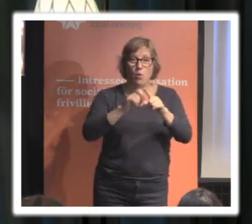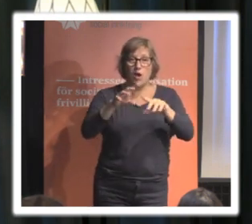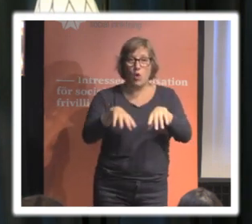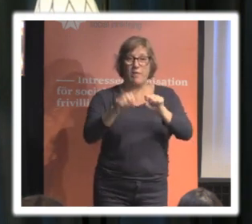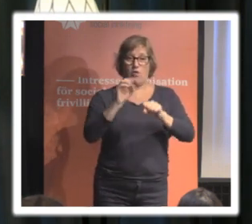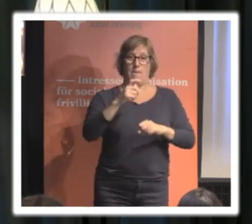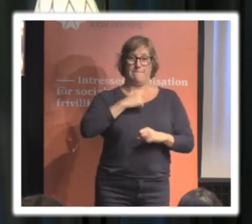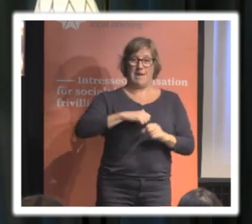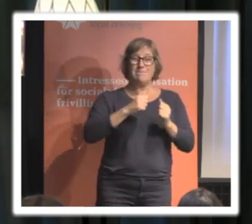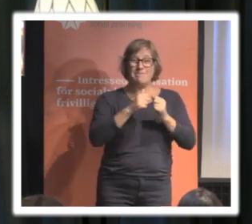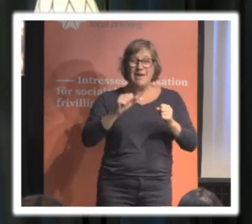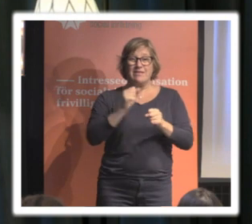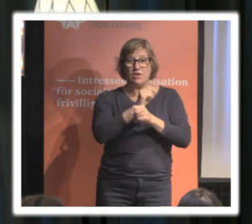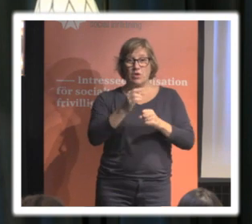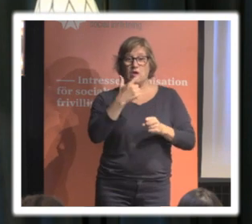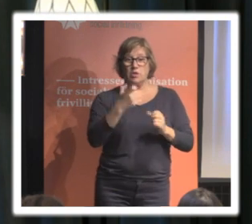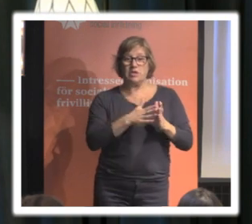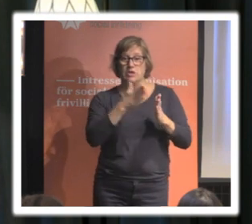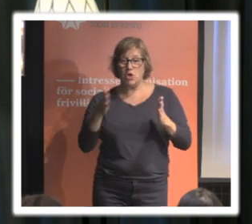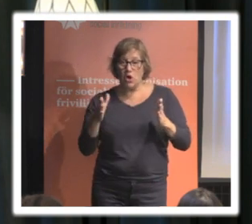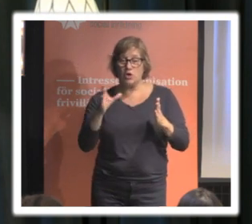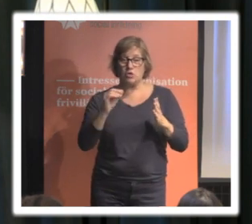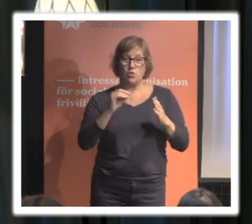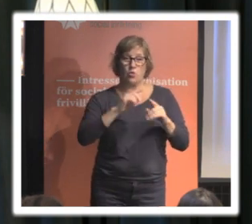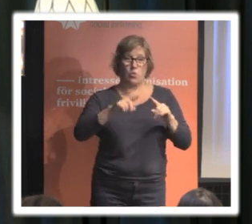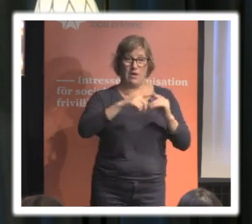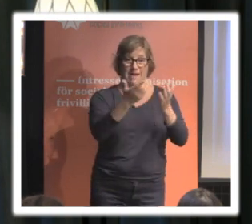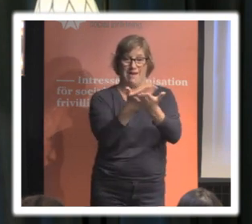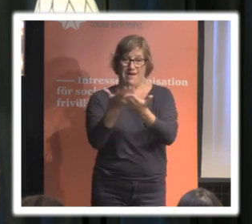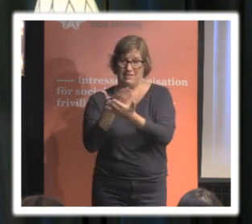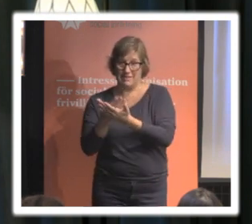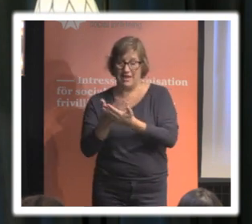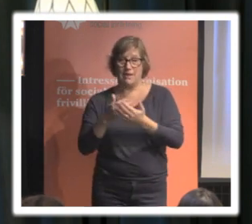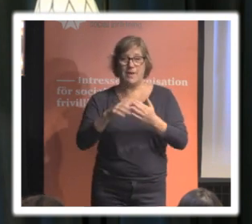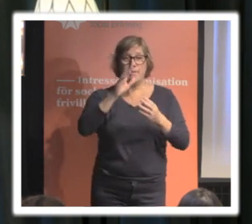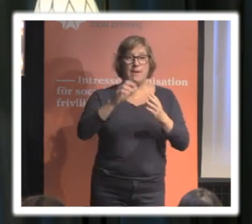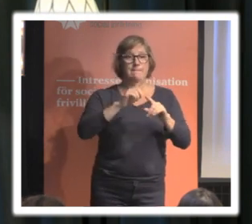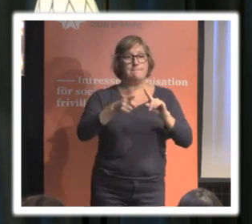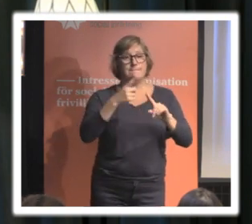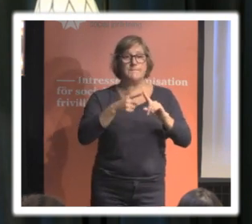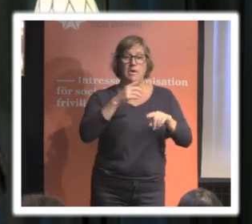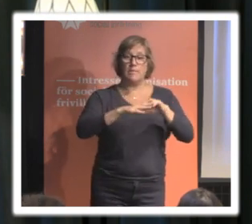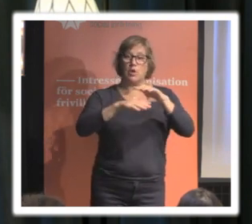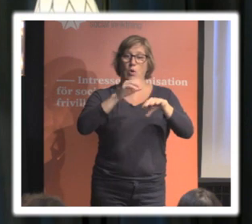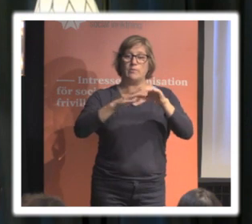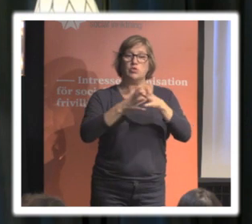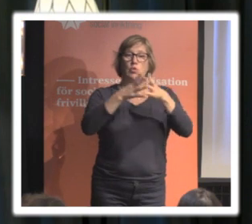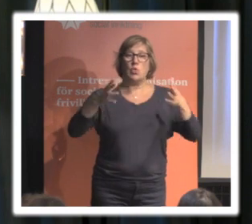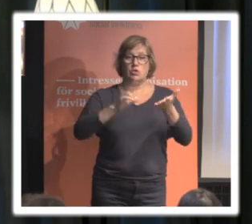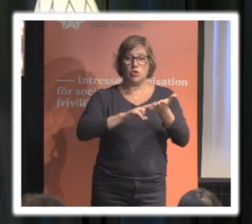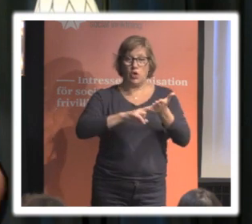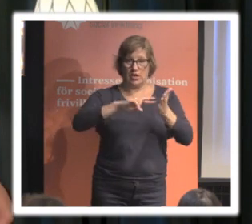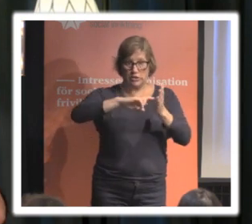Men på 1970-talet när stater i allt högre utsträckning började investera i stora datasystem så skedde ett